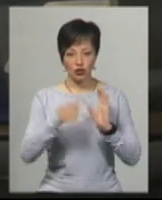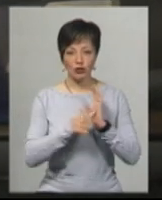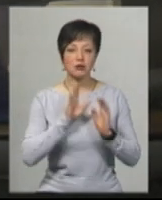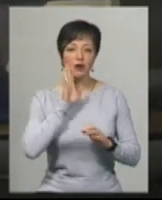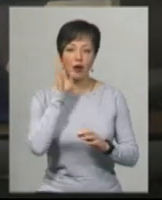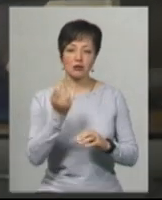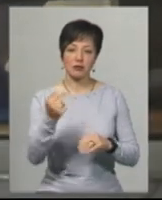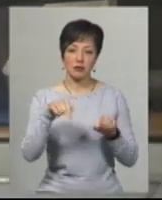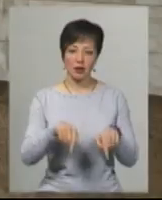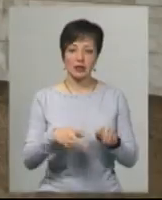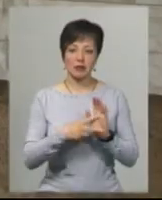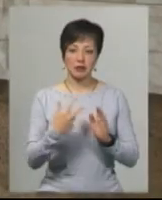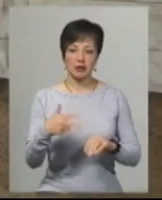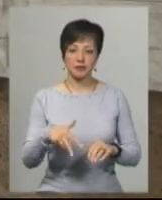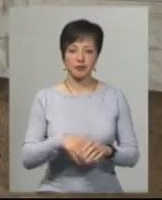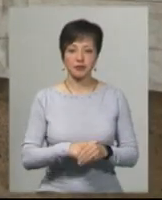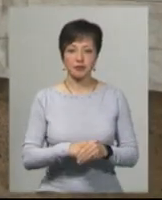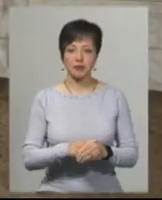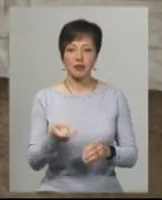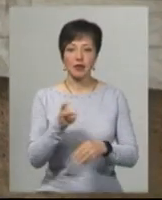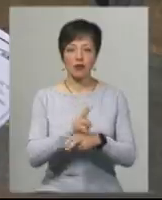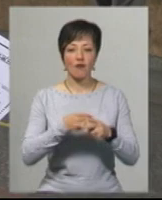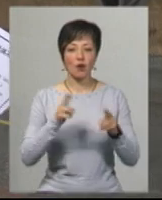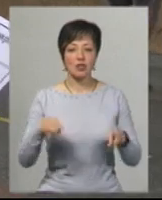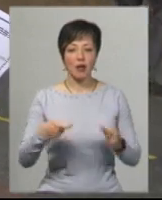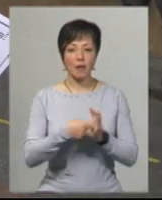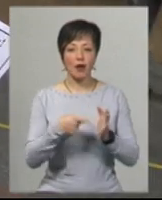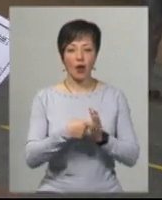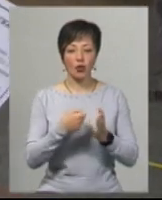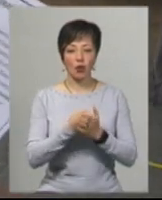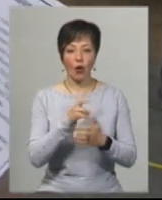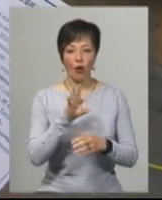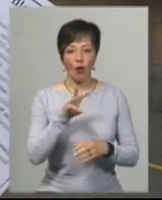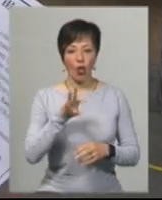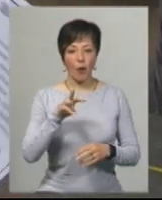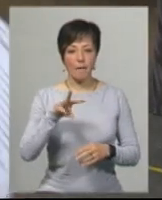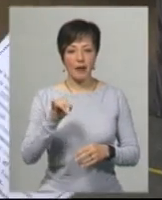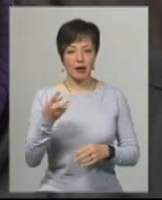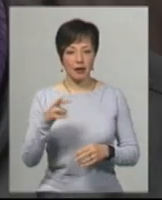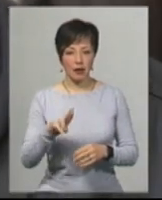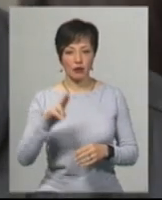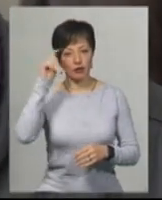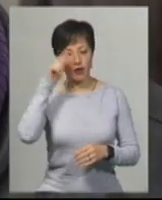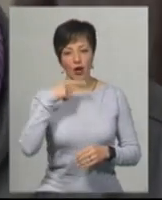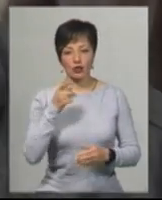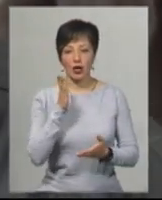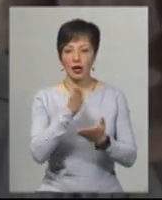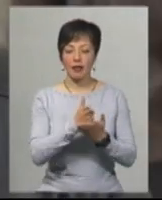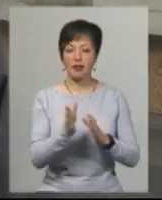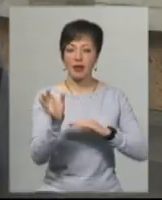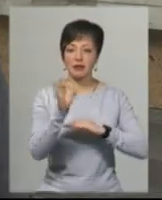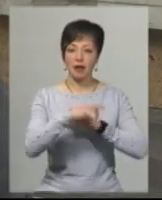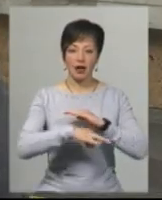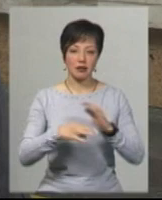він виїжджає і в нас в 7-30. Прийшов на вокзал, аби придбати квиток на потяг до Коломи, Лук'ян Ісайчук. Чоловік каже, рейсів на захід не